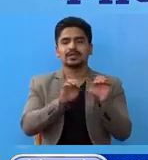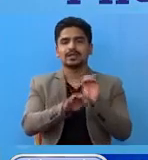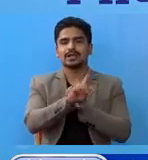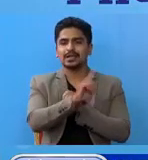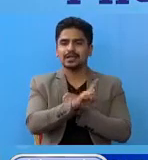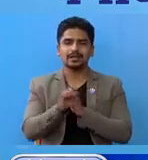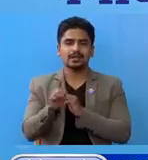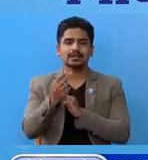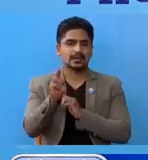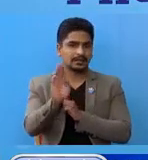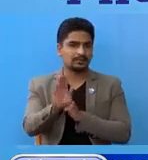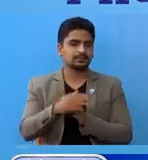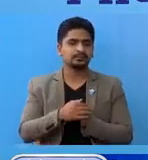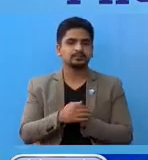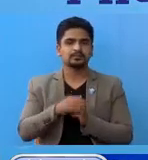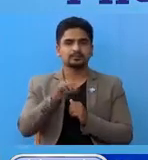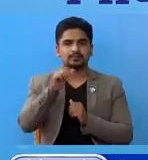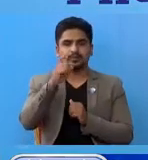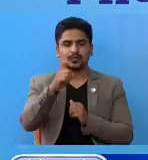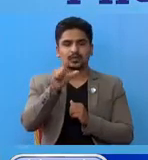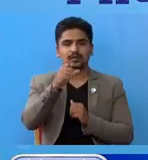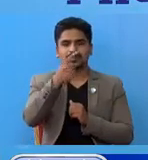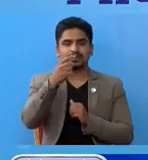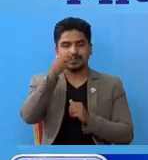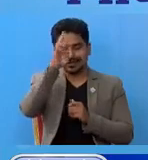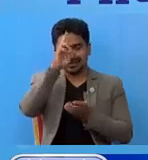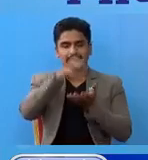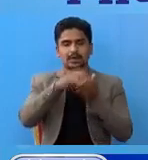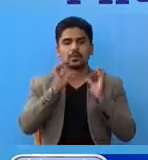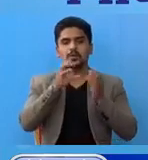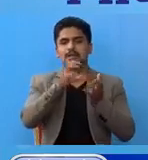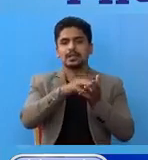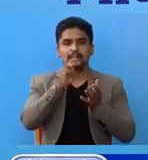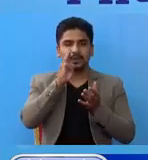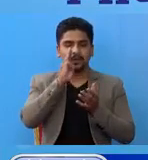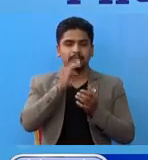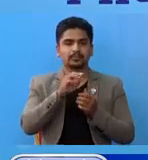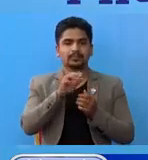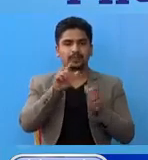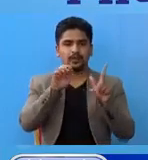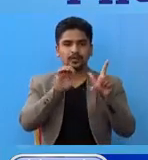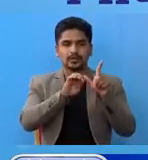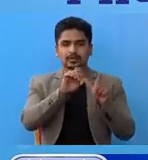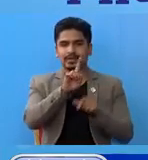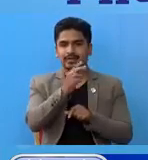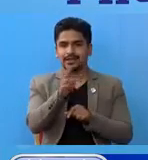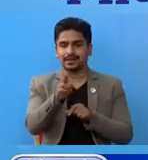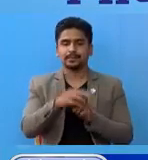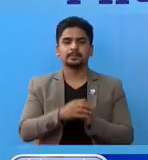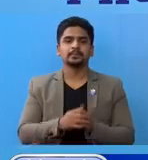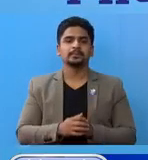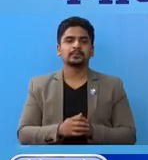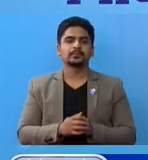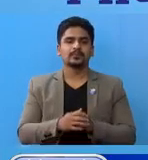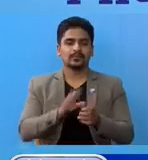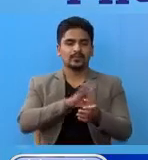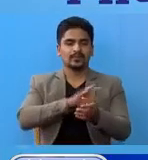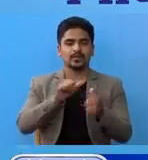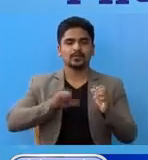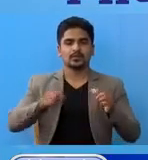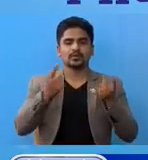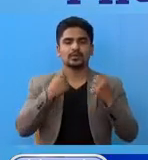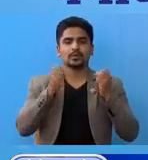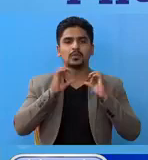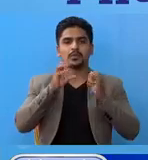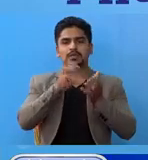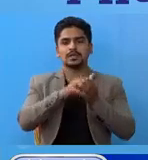एक जना उनुचा गजेन र नाराइण सिंग अस्पताल राज विराज प्रयोक्साला मां सब्तरी का एक जना प्रादेशिक जनुचा